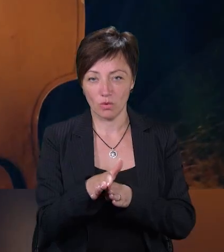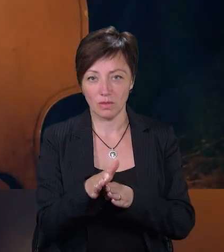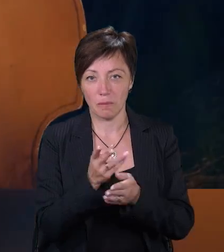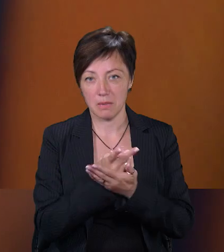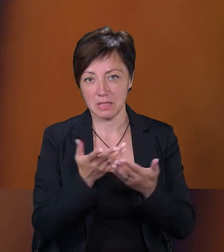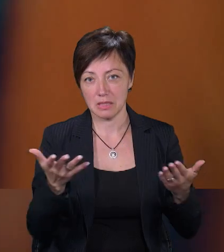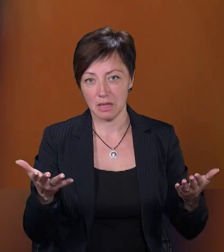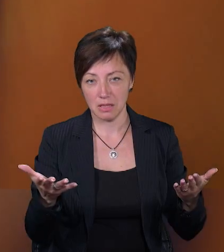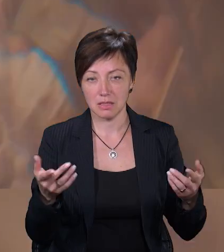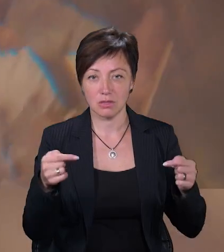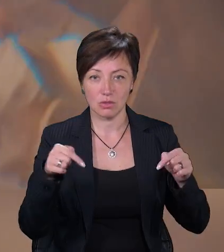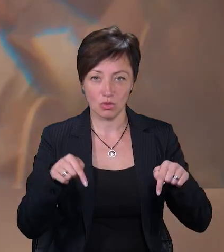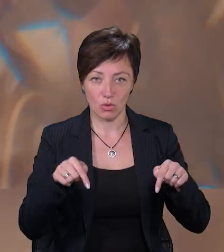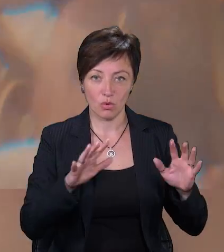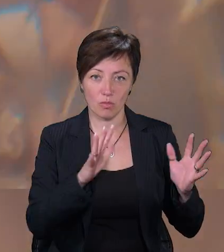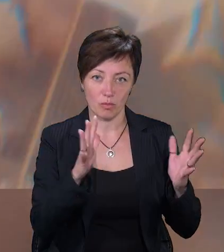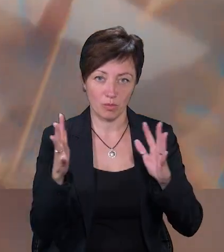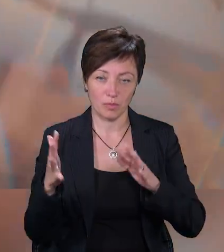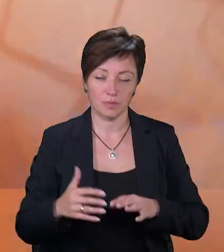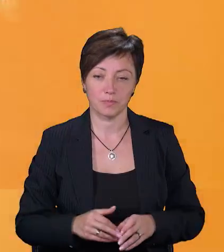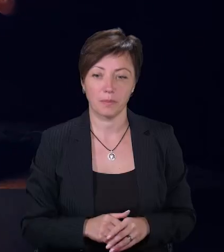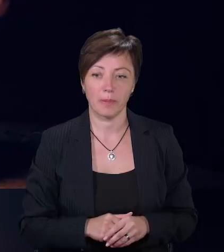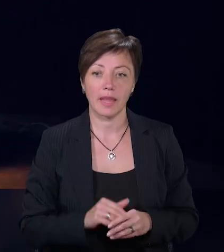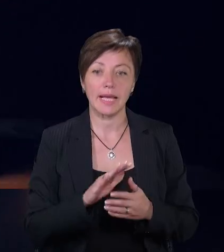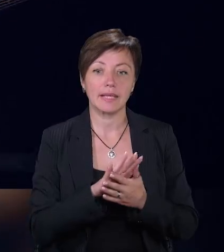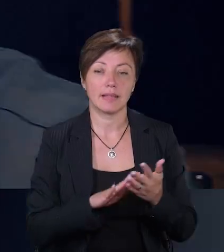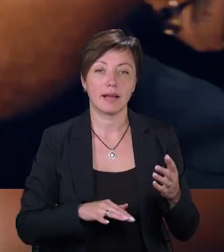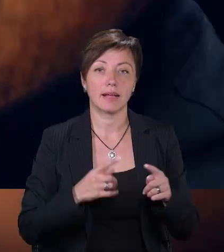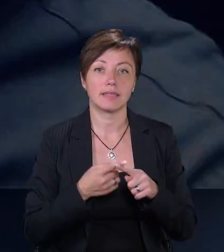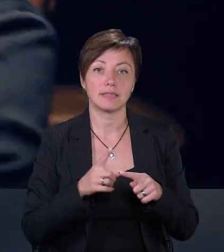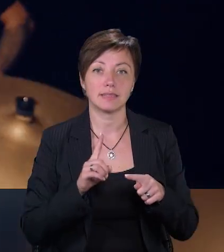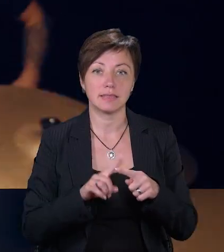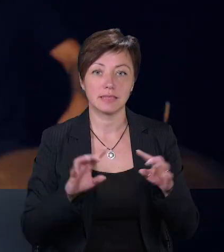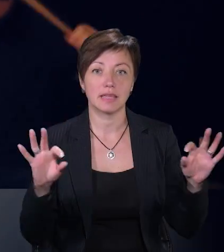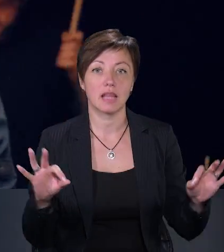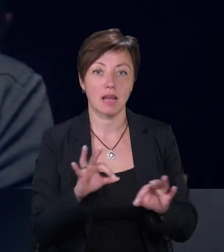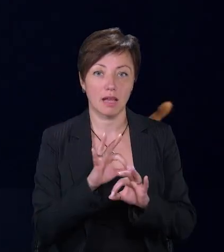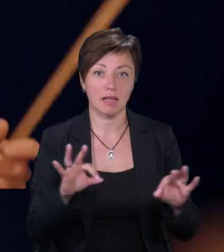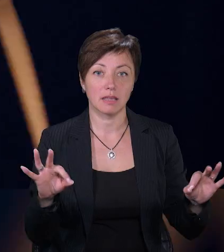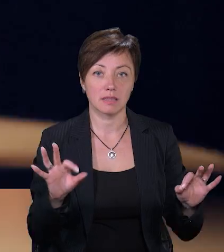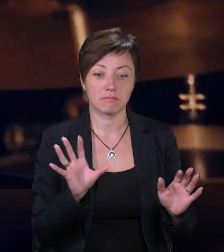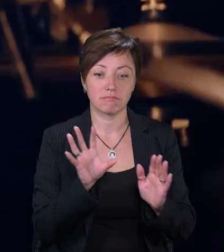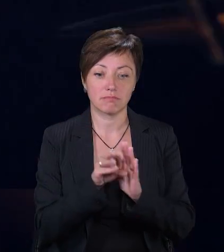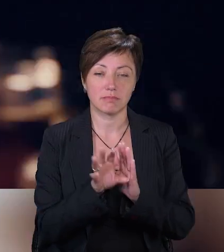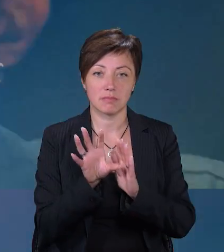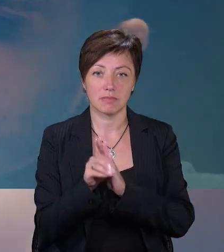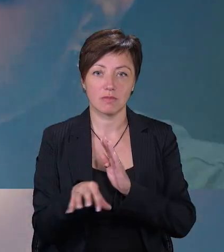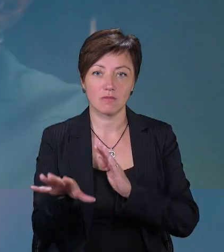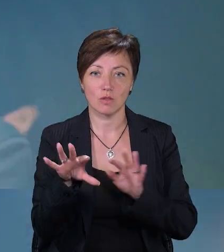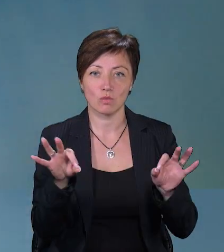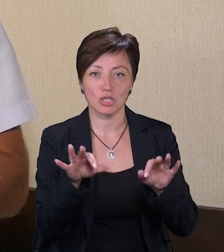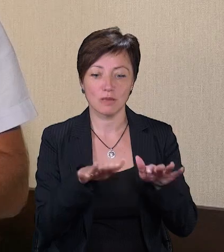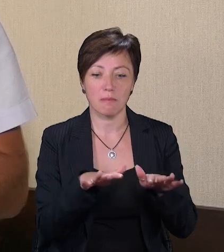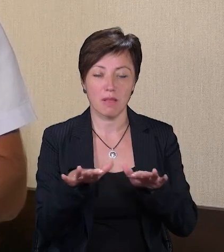презентаціях цих альбомів. Далі ці треки ми заливаємо на всі музичні платформи,